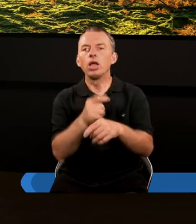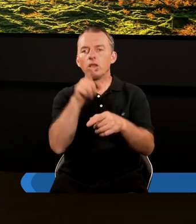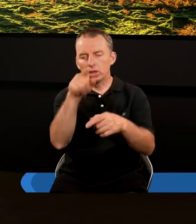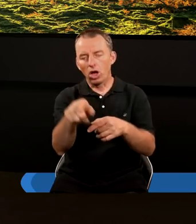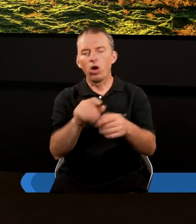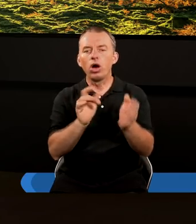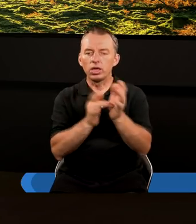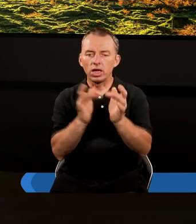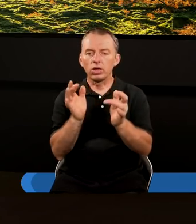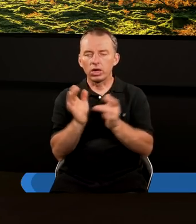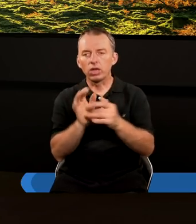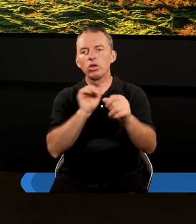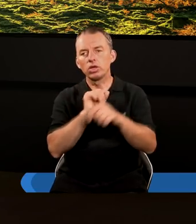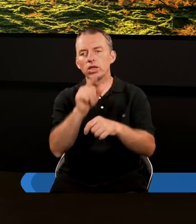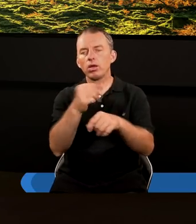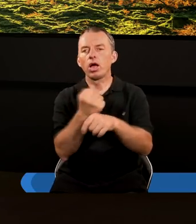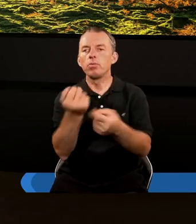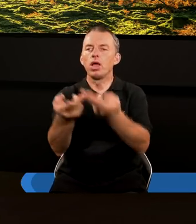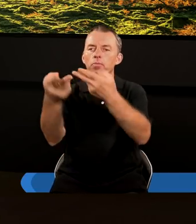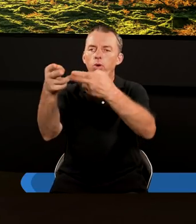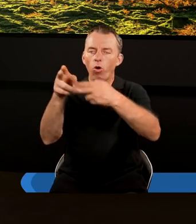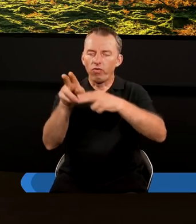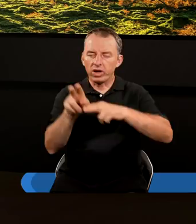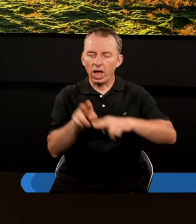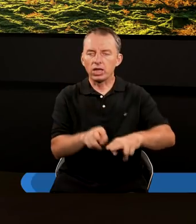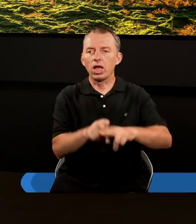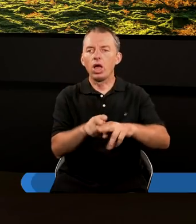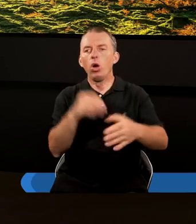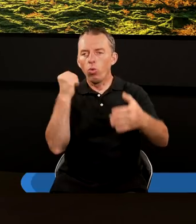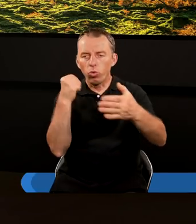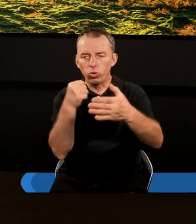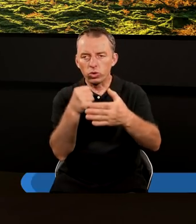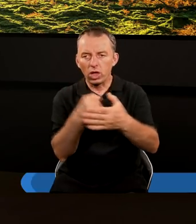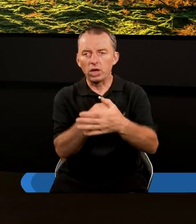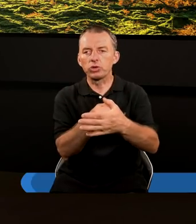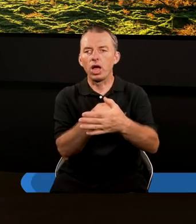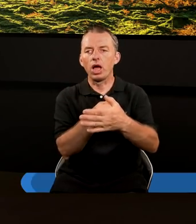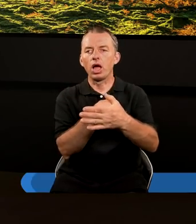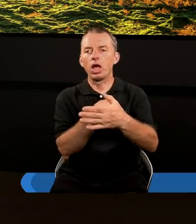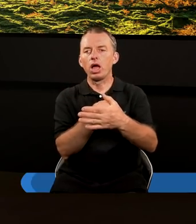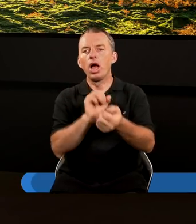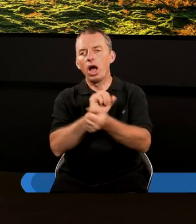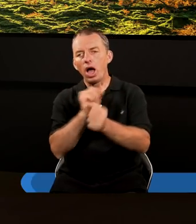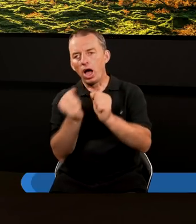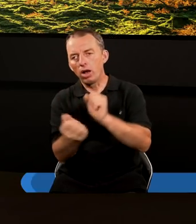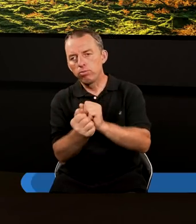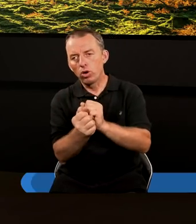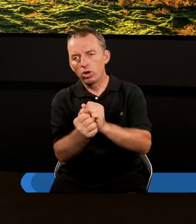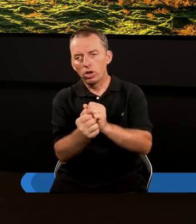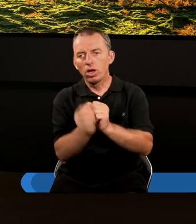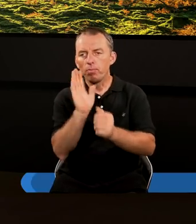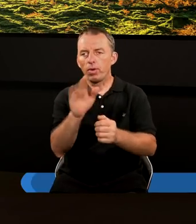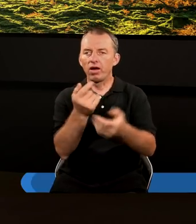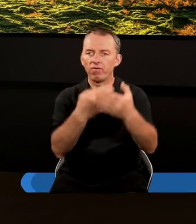Chrystus jest tym kamieniem, który powraca, uderza i albo, znów, dwa